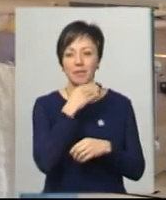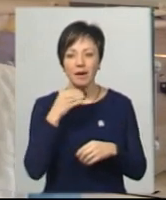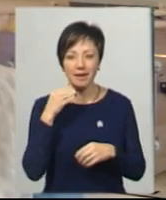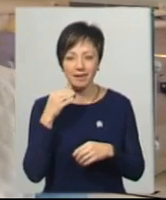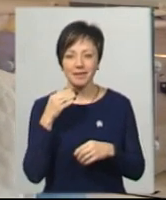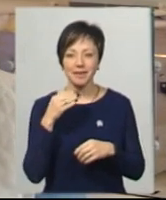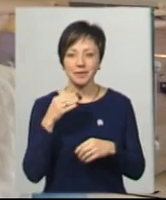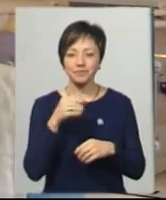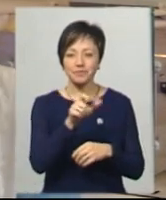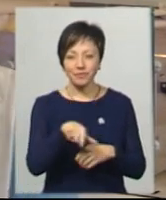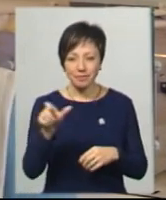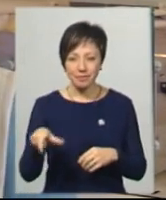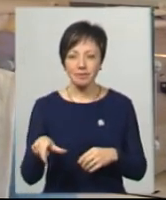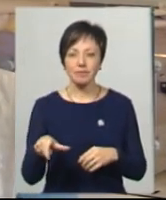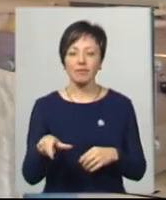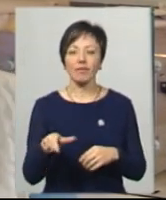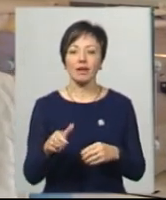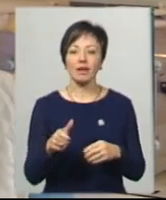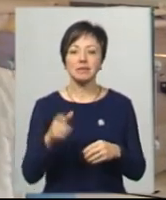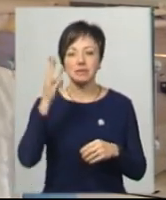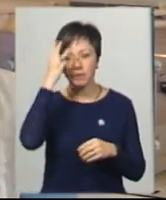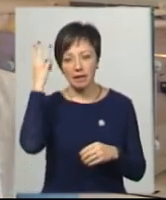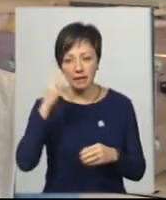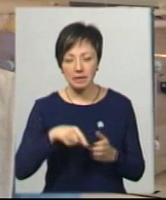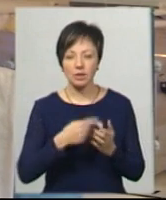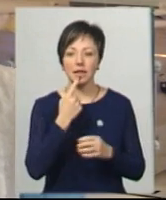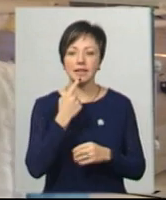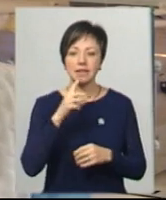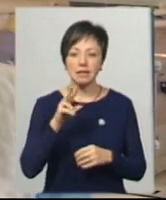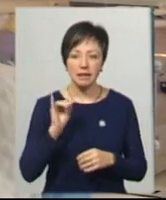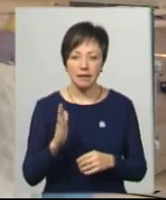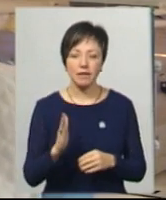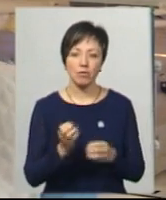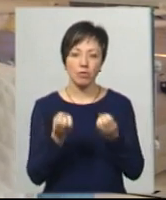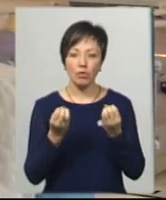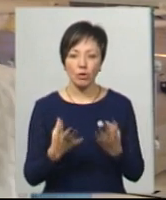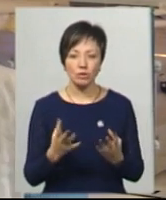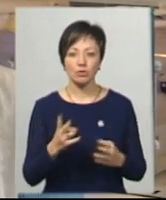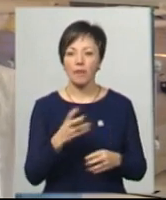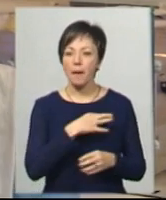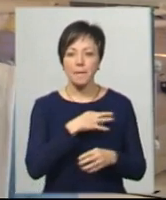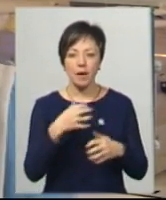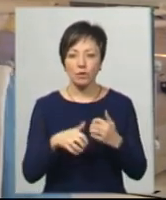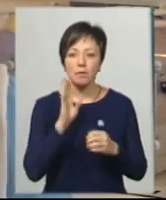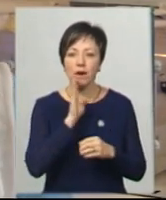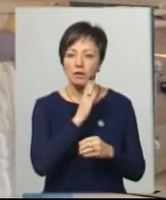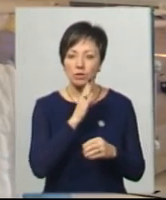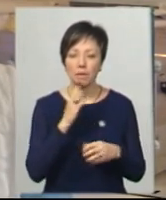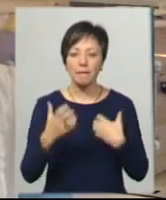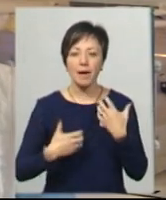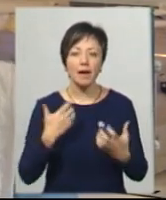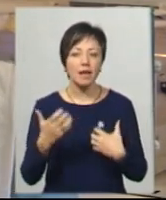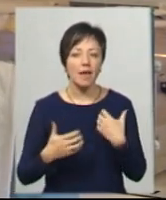ні двоє, ні троє. Нас приходили люди із Хмельницького, із Красилова і просто небайдужі матусі, які надзвичайно